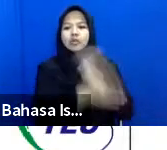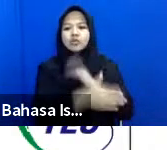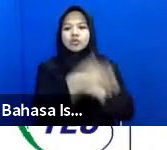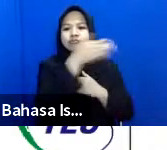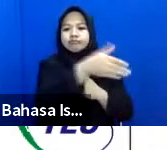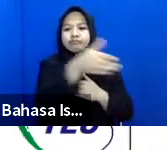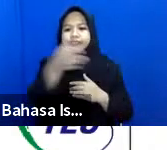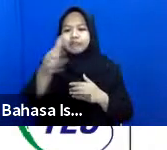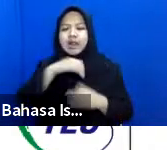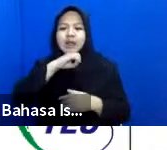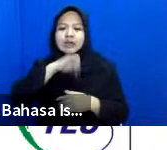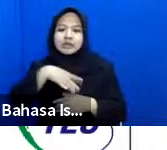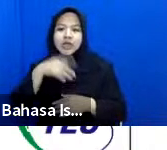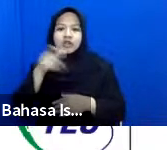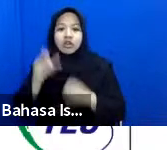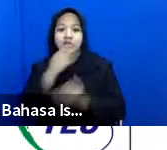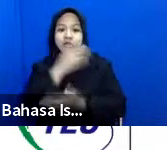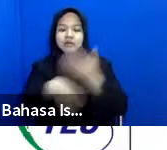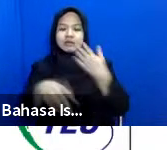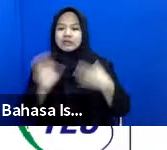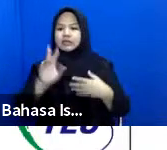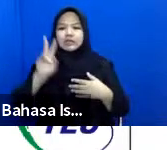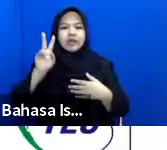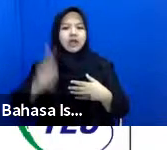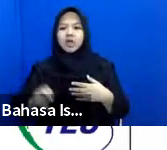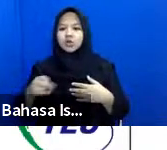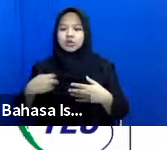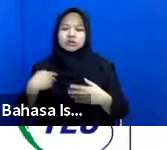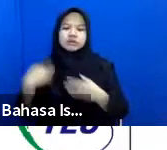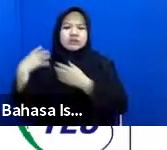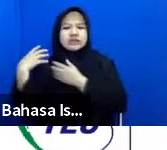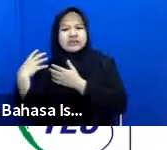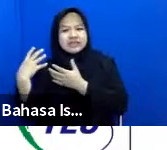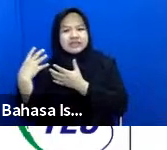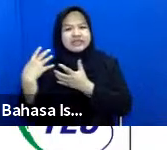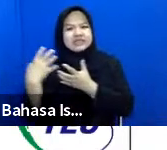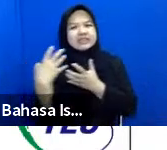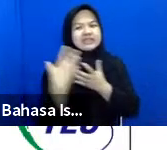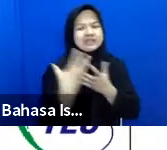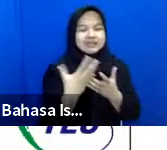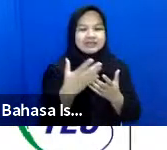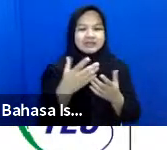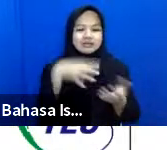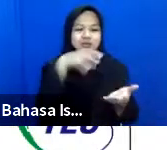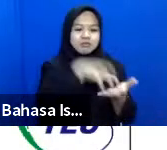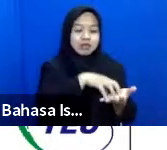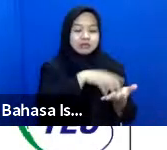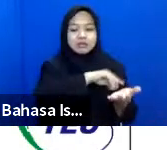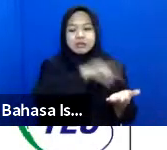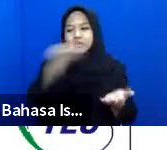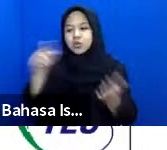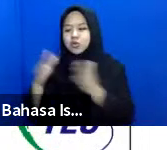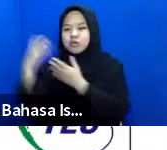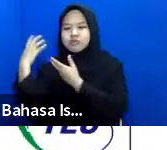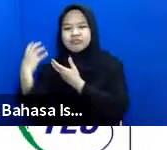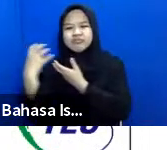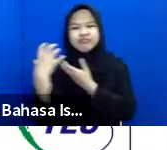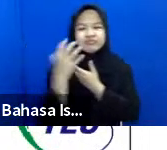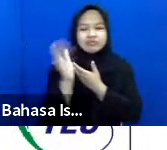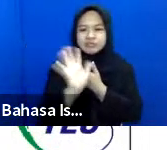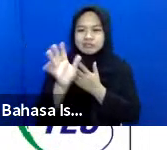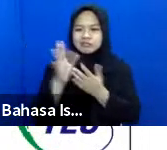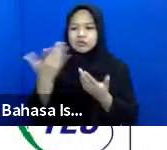lansia dan orang dengan disabilitas tidak harus memanggul dari tempat titik distribusi ke rumahnya atau mungkin titik